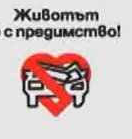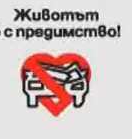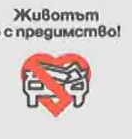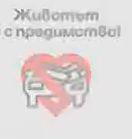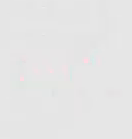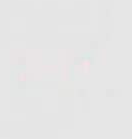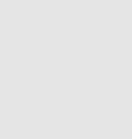Музиката